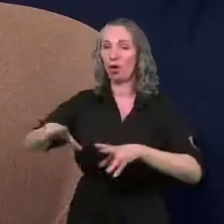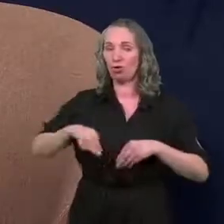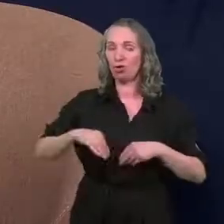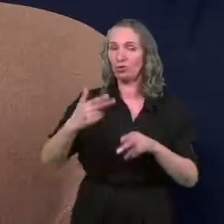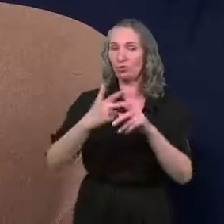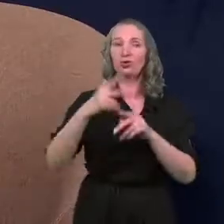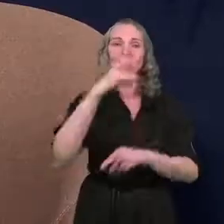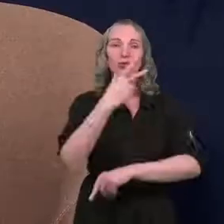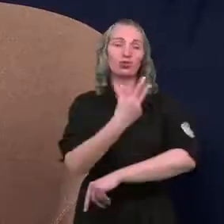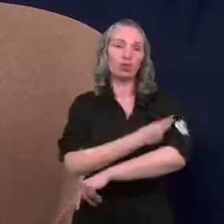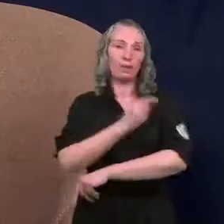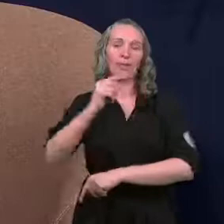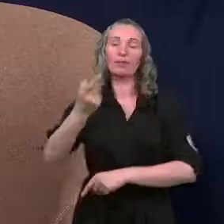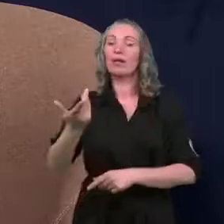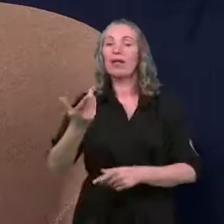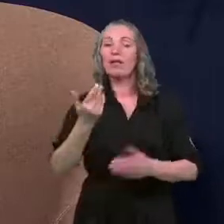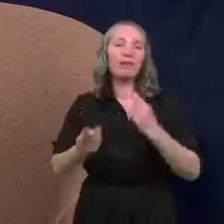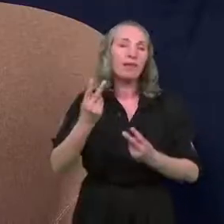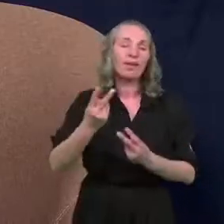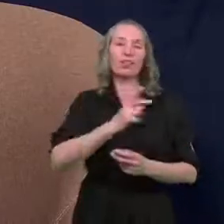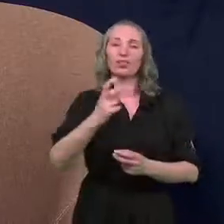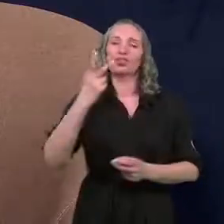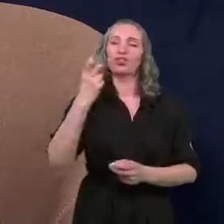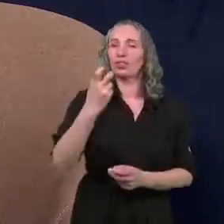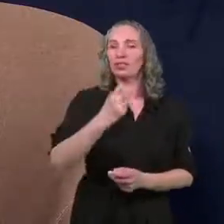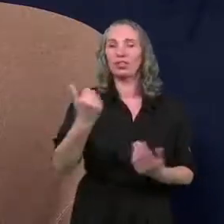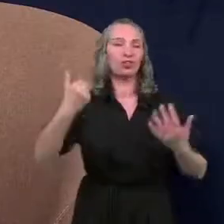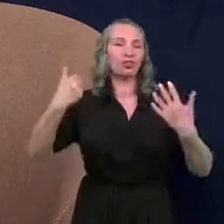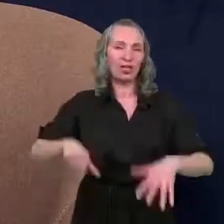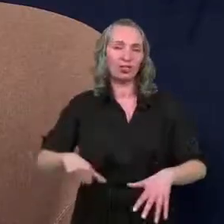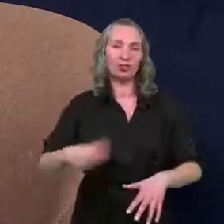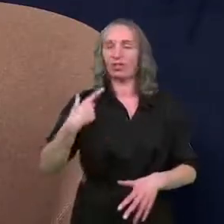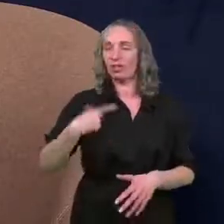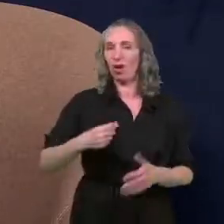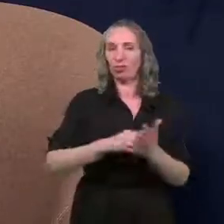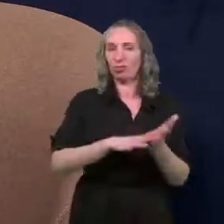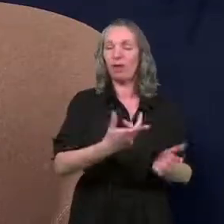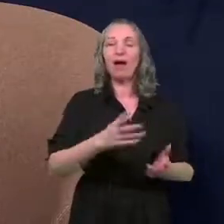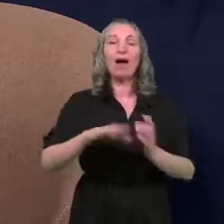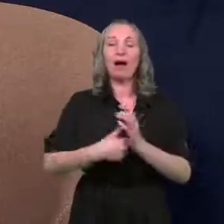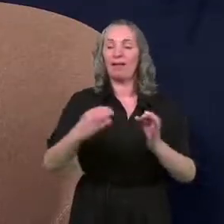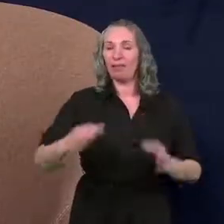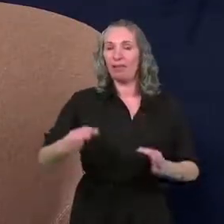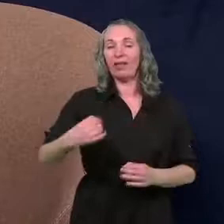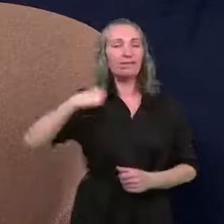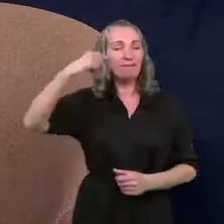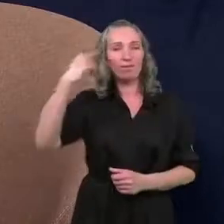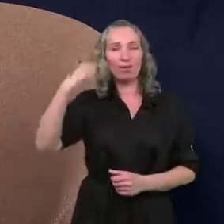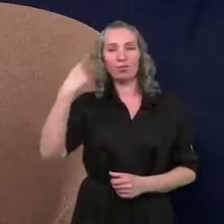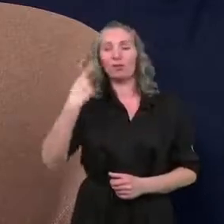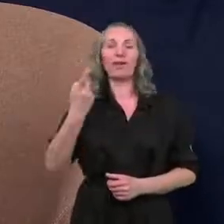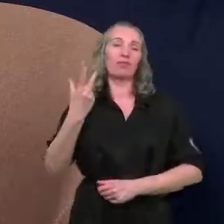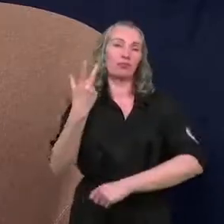szczepionek, niezależnie czy tam było 300 czy 6 tysięcy osób. Na ten moment we Włocławku